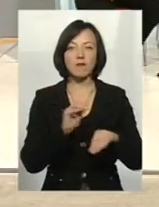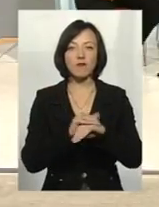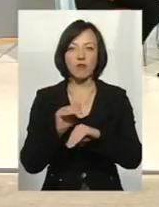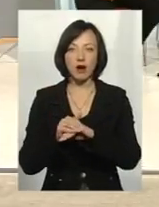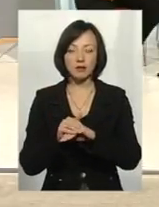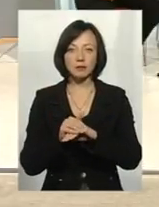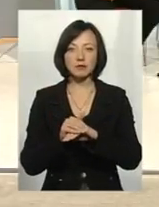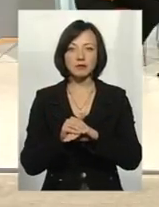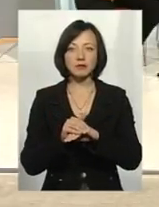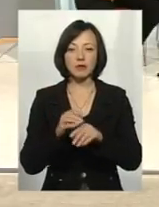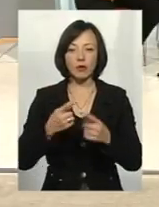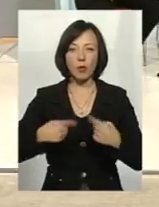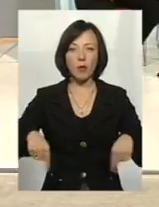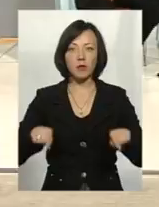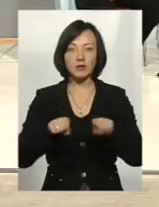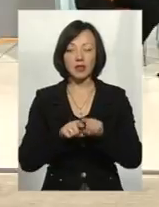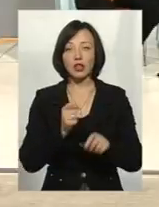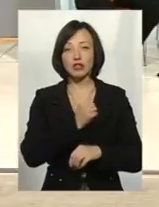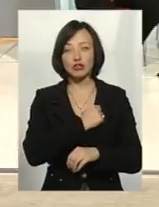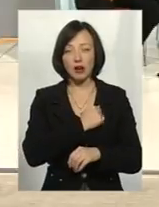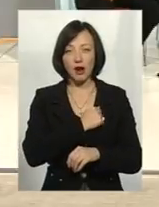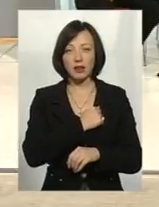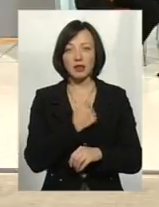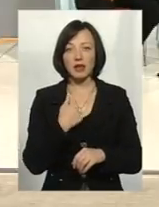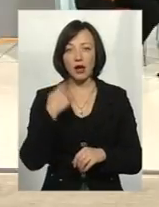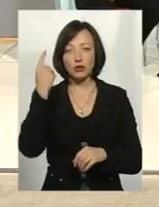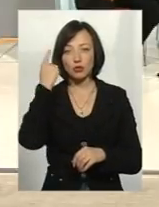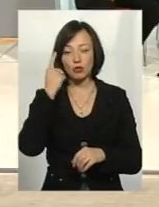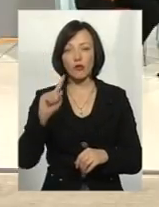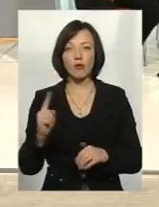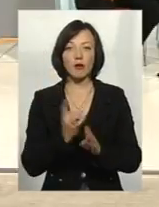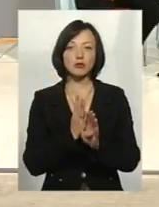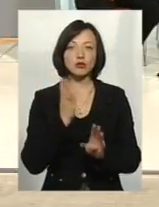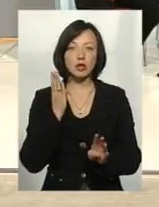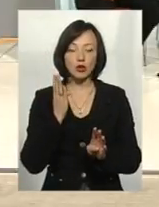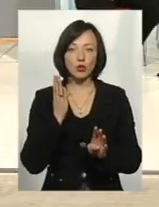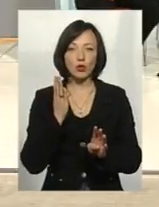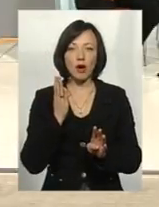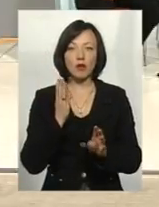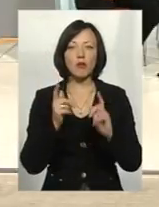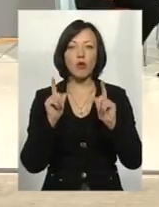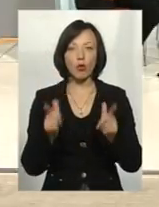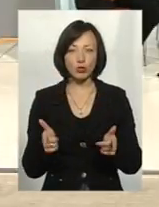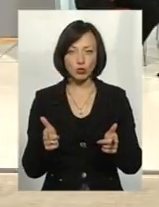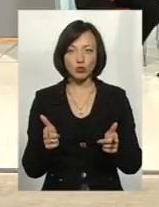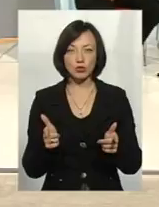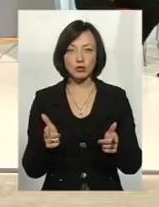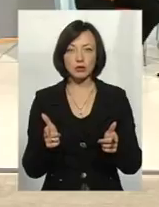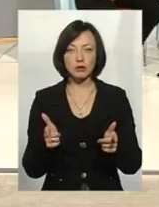виводу обвідний канал маємо. І, на жаль, я думаю, що в першу чергу абсолютно погоджуюсь